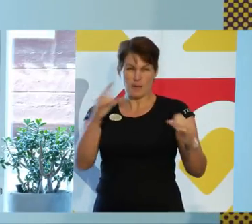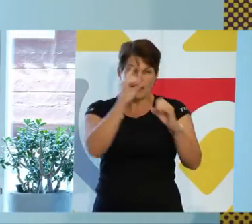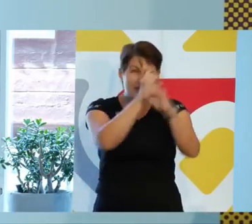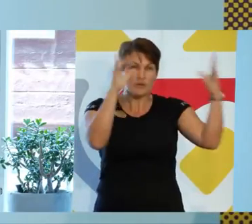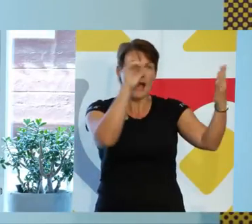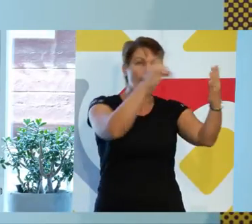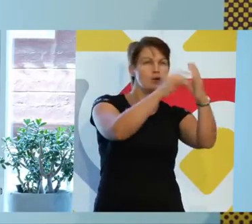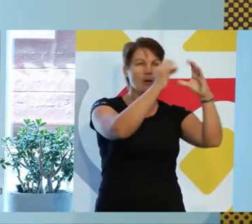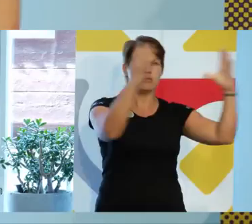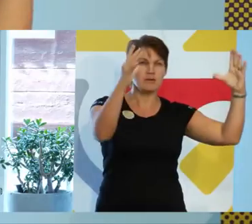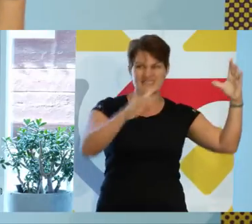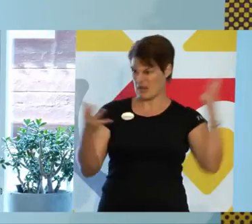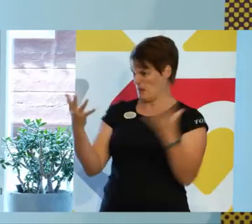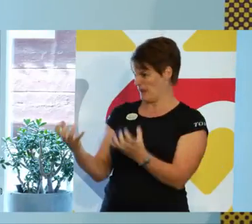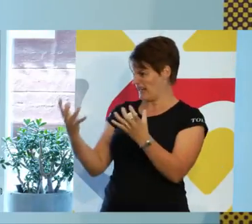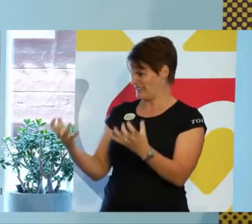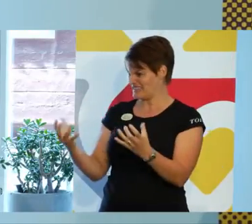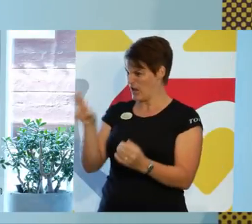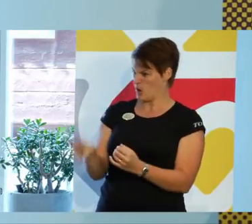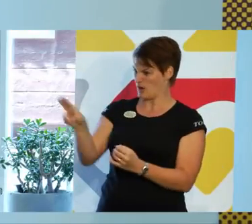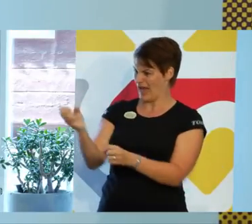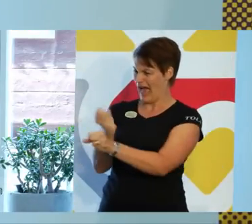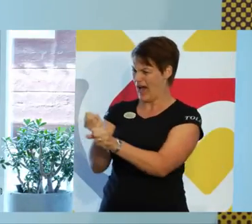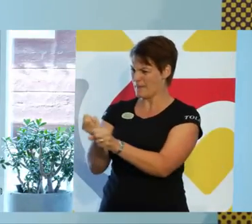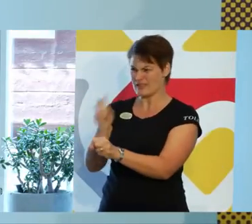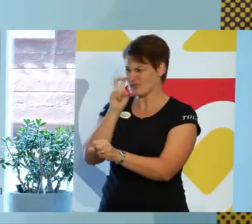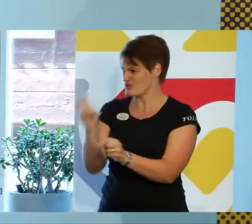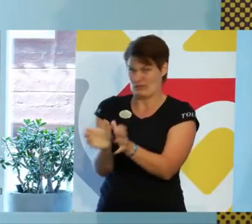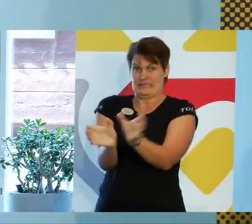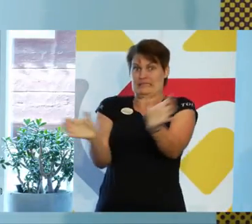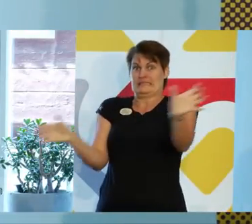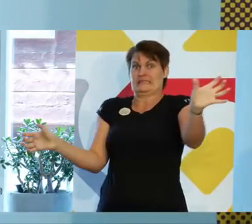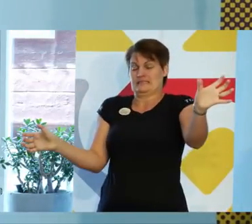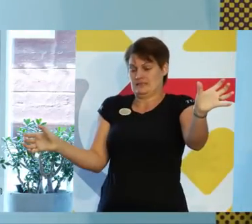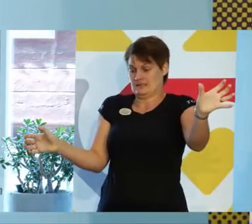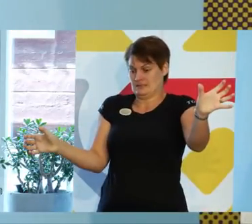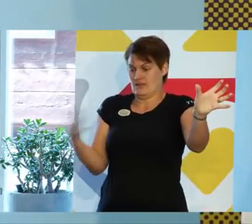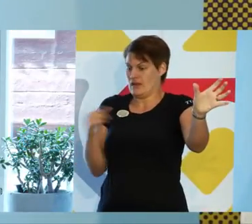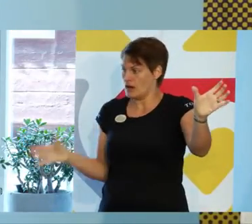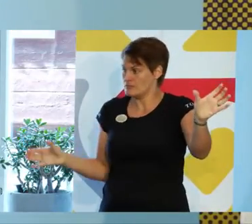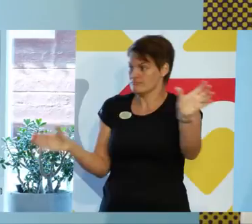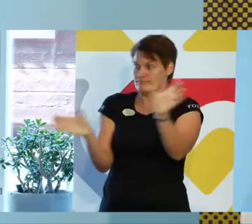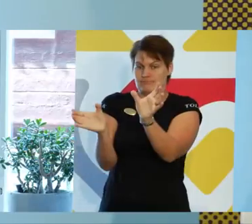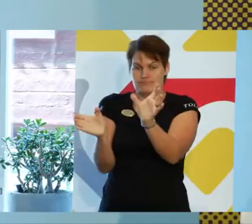målen och det praktiska, konkreta arbete som bedrivs ute i kommunerna.